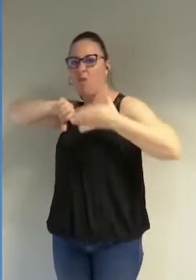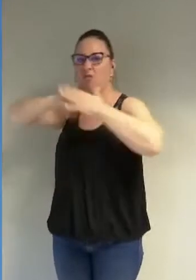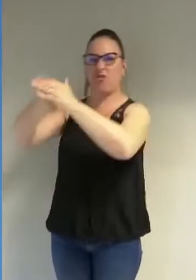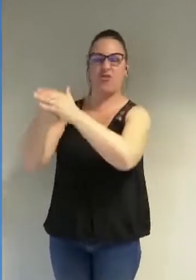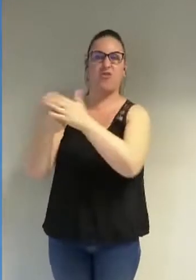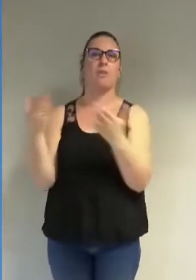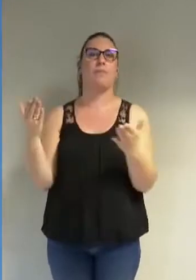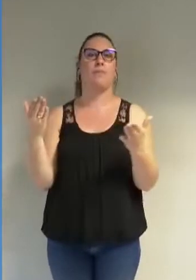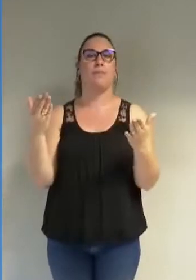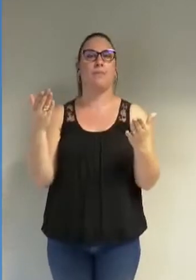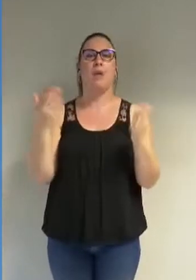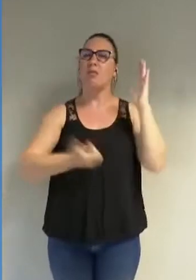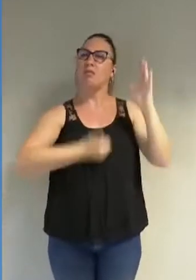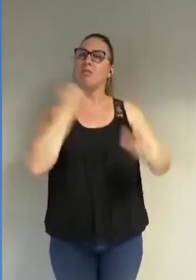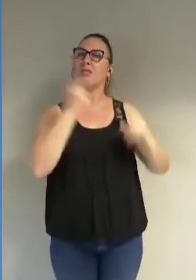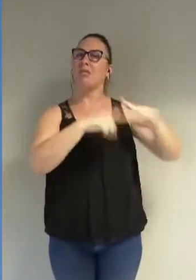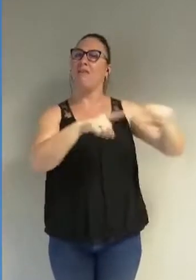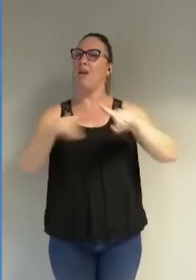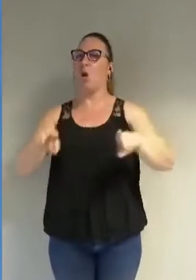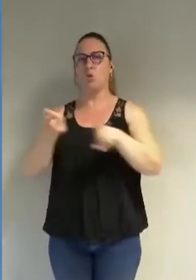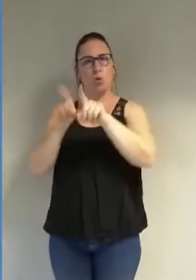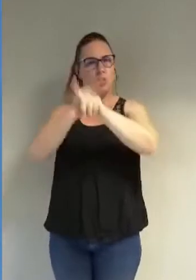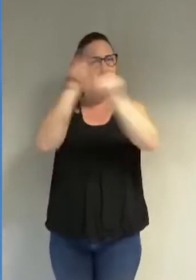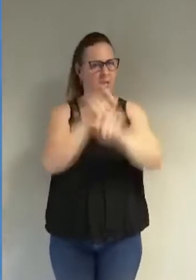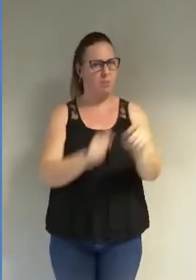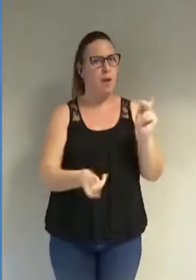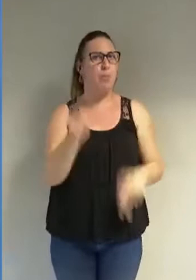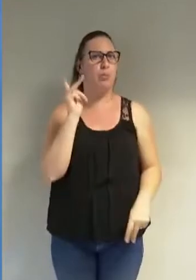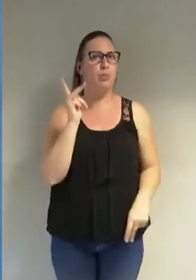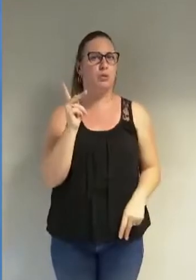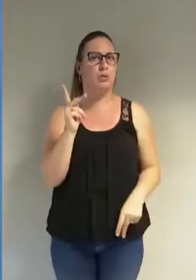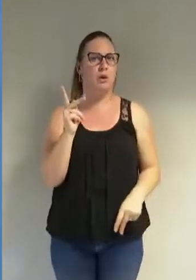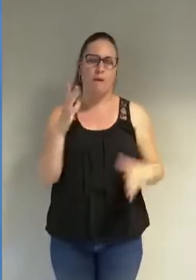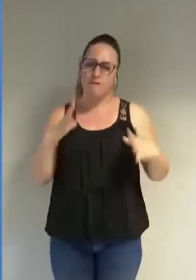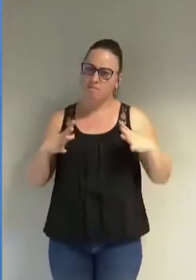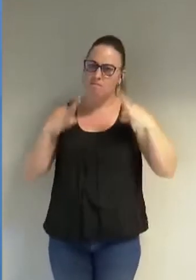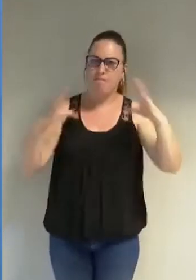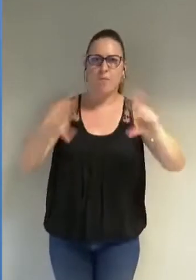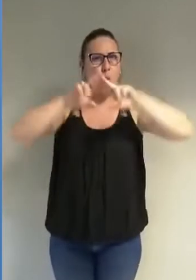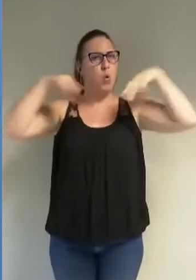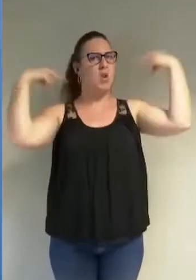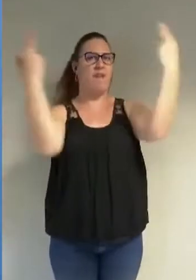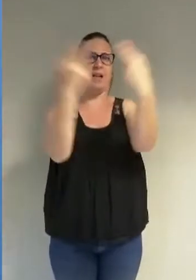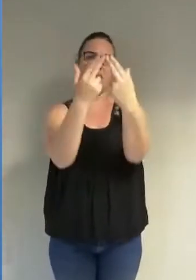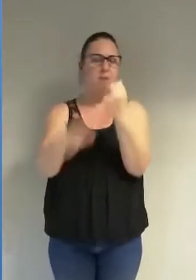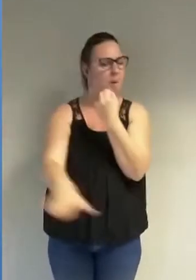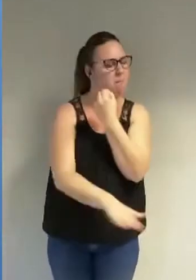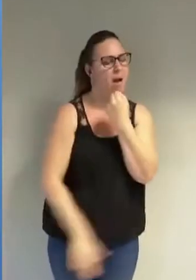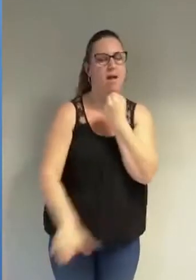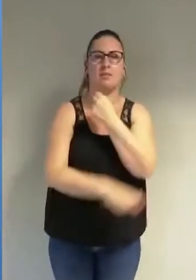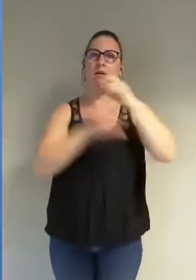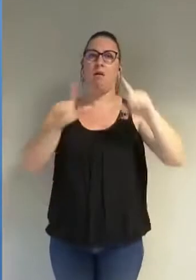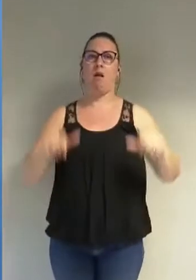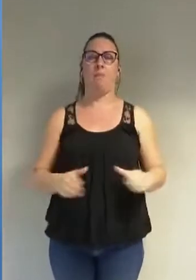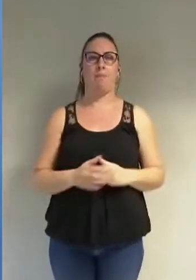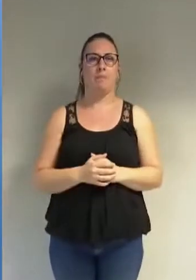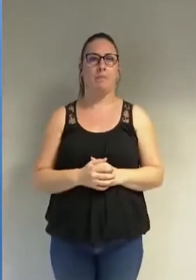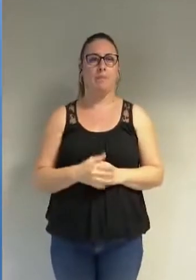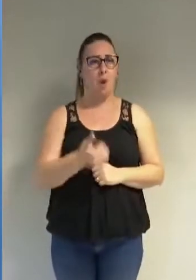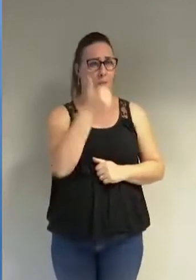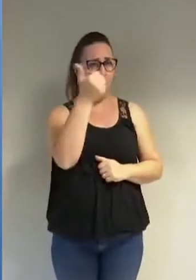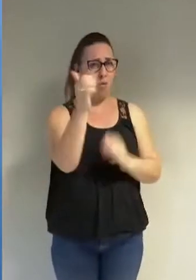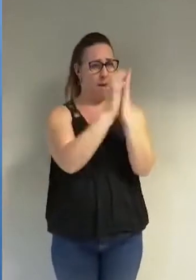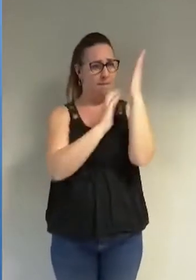bien plus respectueux de chaque être humain est un des ferments de l'universalisme avec votre délibération